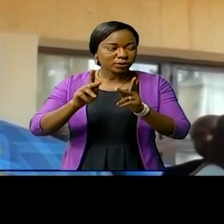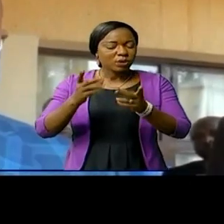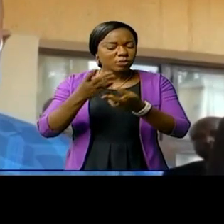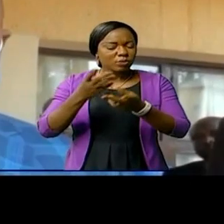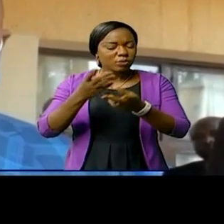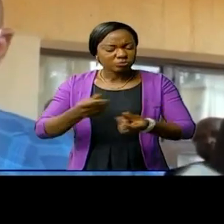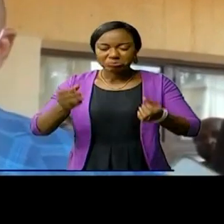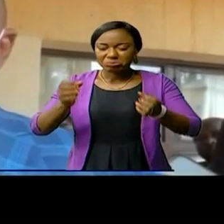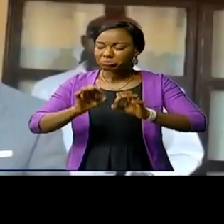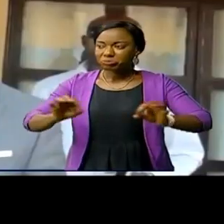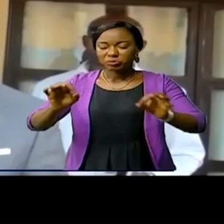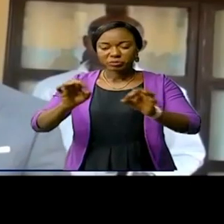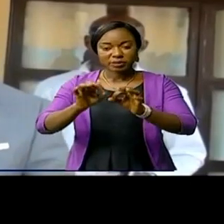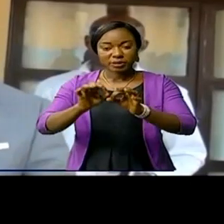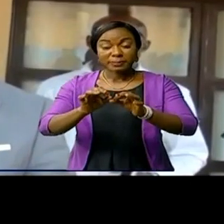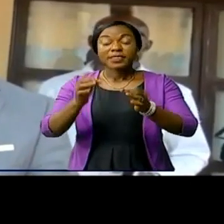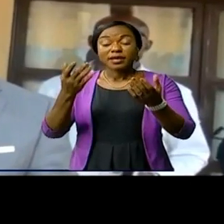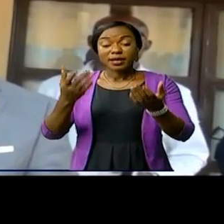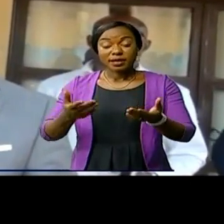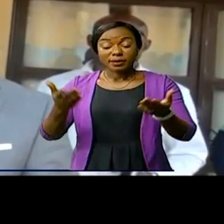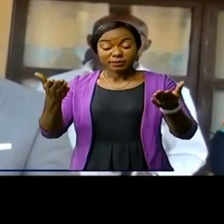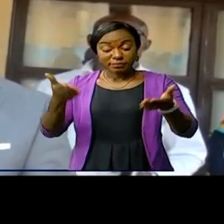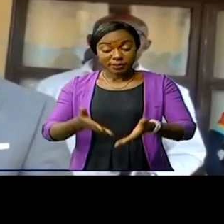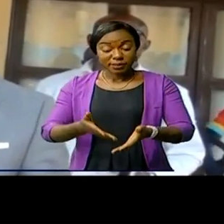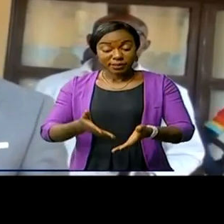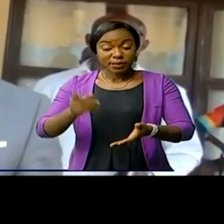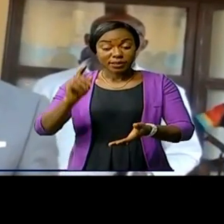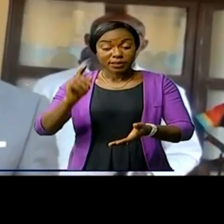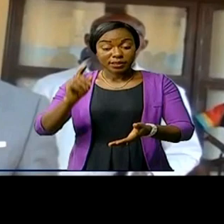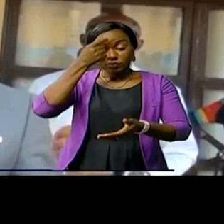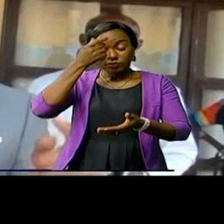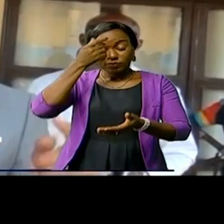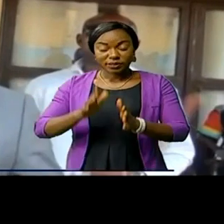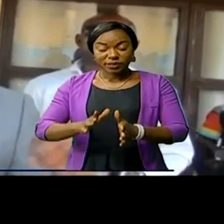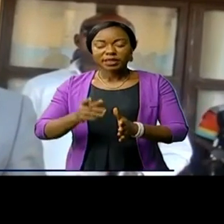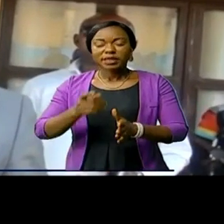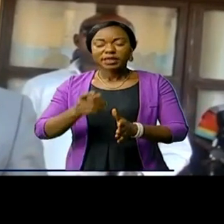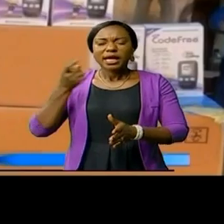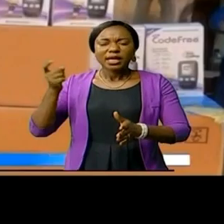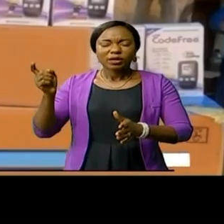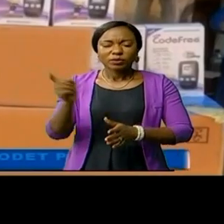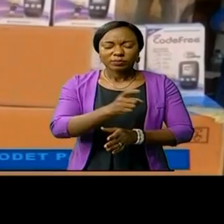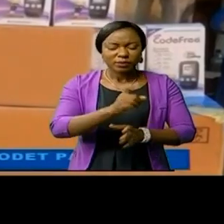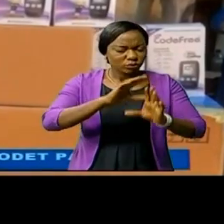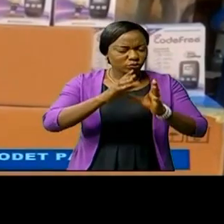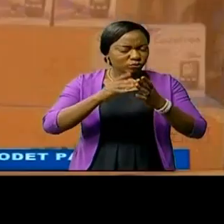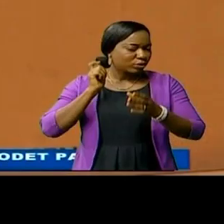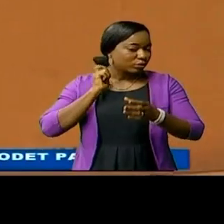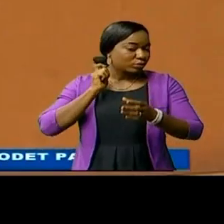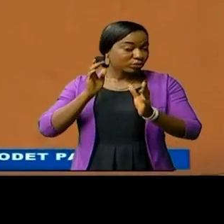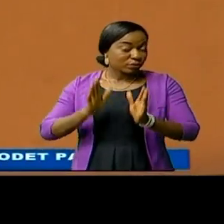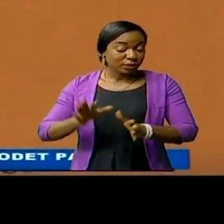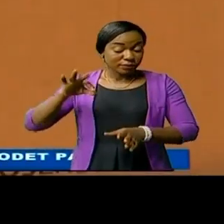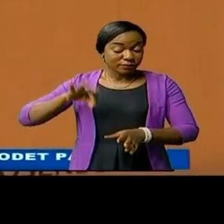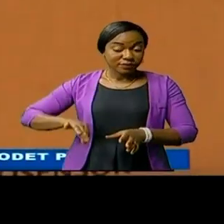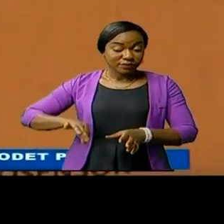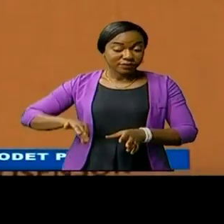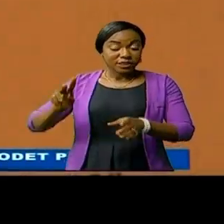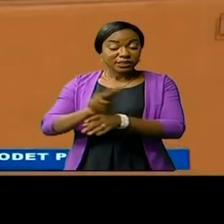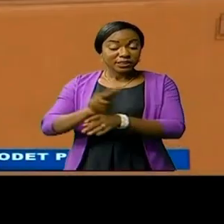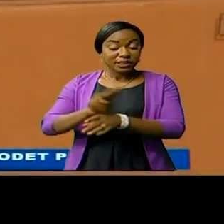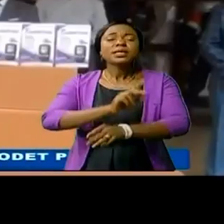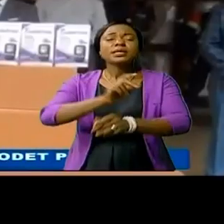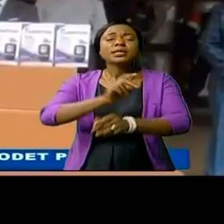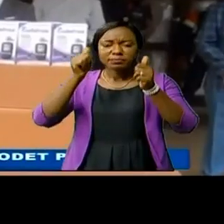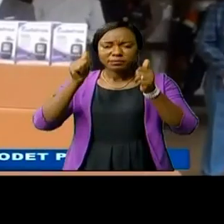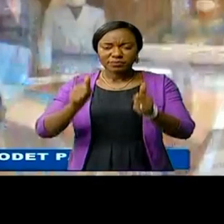diagnostiqués. Sur place, le gouverneur Aïe a instruit les responsables des structures sanitaires bénéficiaires de ces dons de